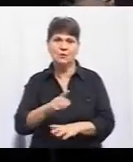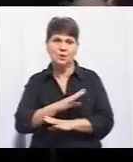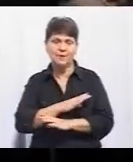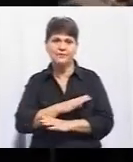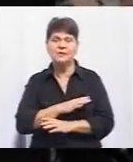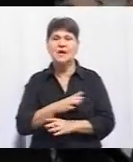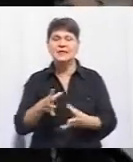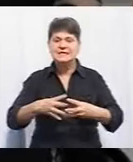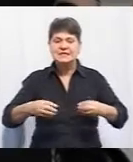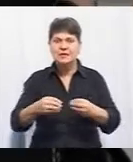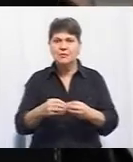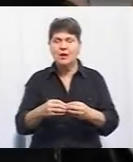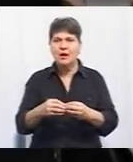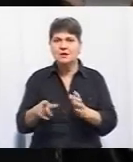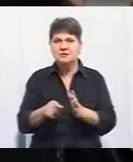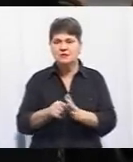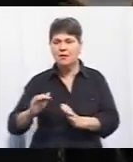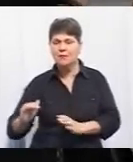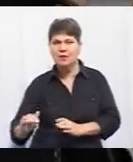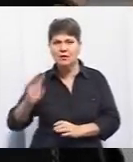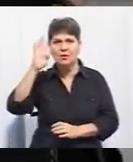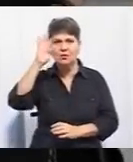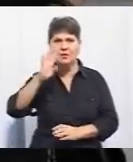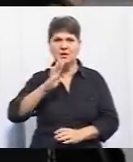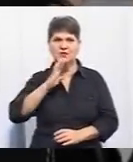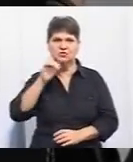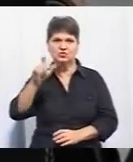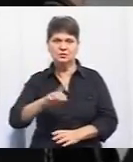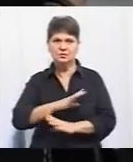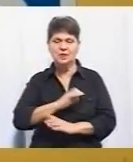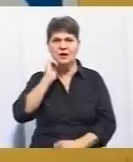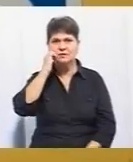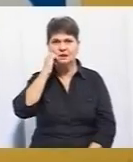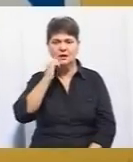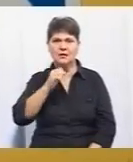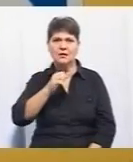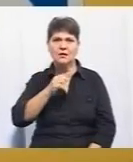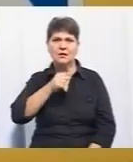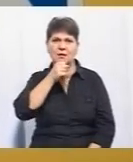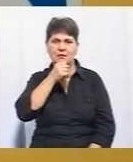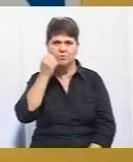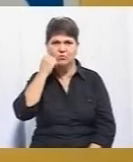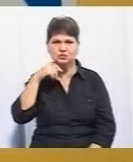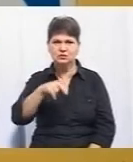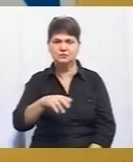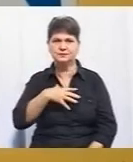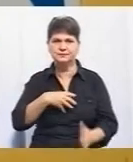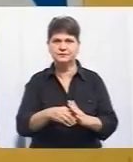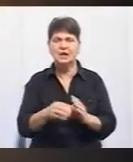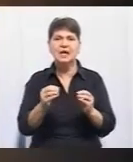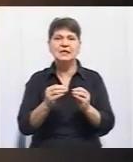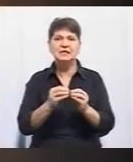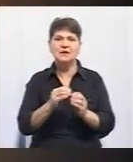сім'я з маленьким хлопчиком, загинула жінка. Ішла старенька бабуся, загинула. Жінка додає, 10